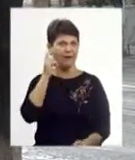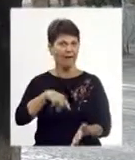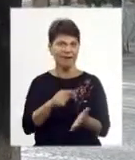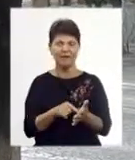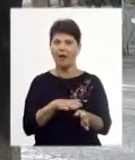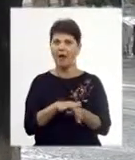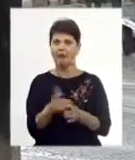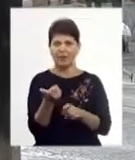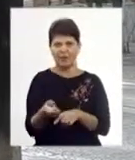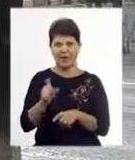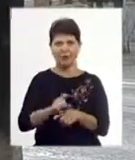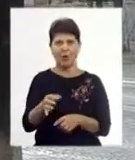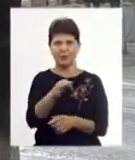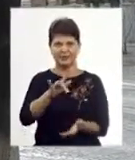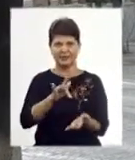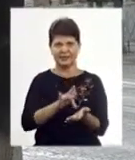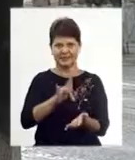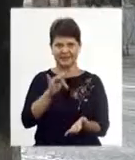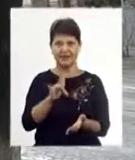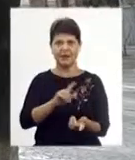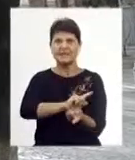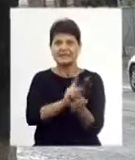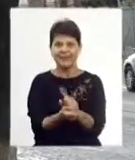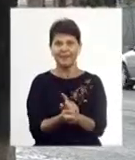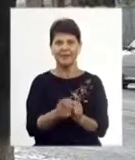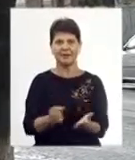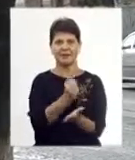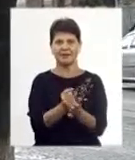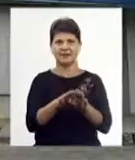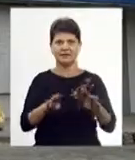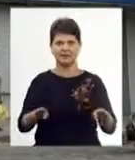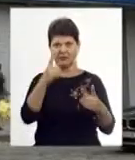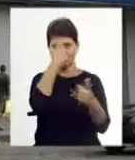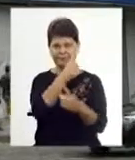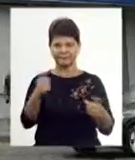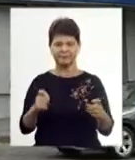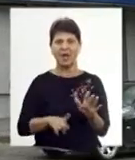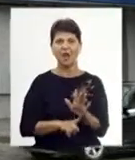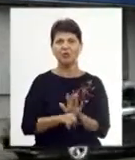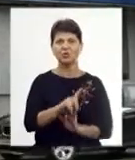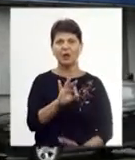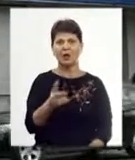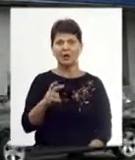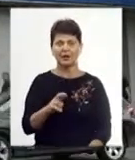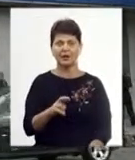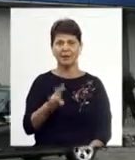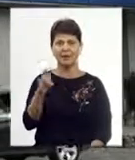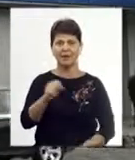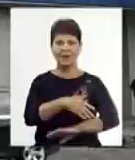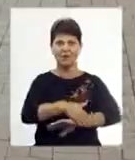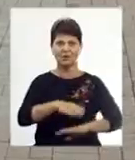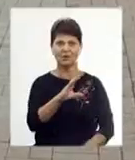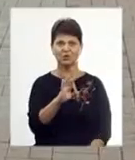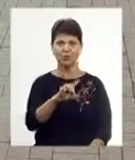Абсолютна більшість обласних центрів здійснює роботу по заміні і стандартизації вивісок. Спочатку липня на Соборній вивіски замінили на трьох